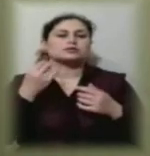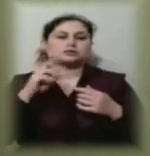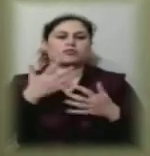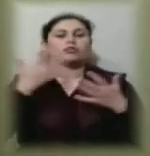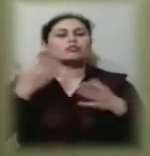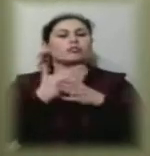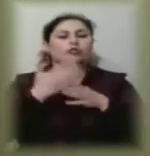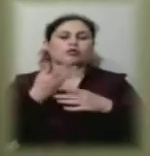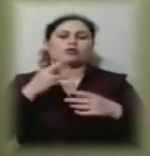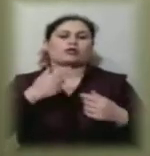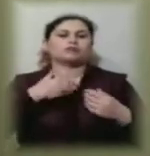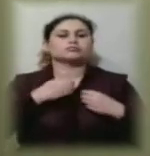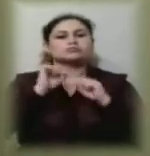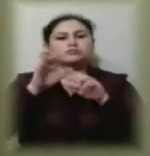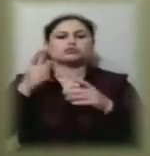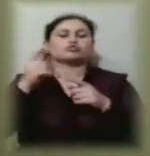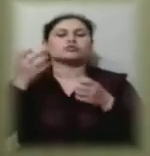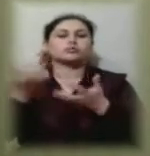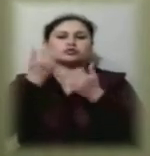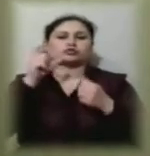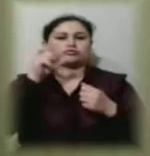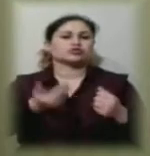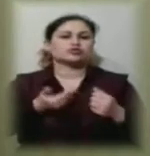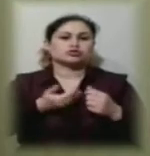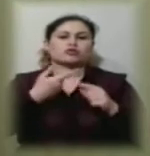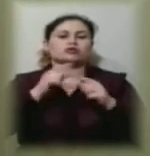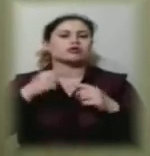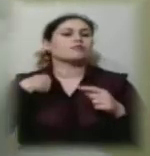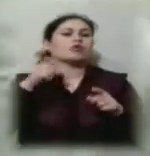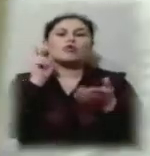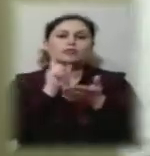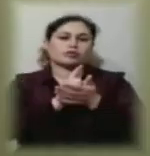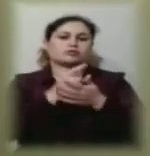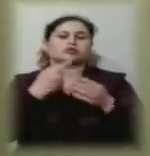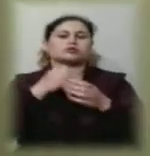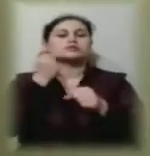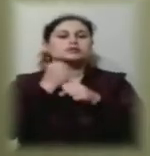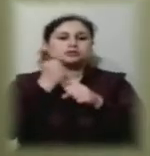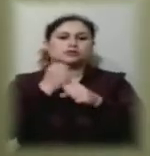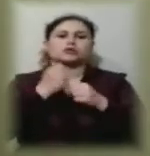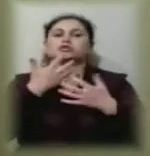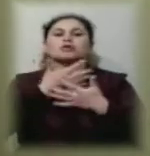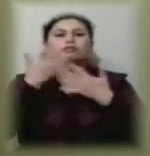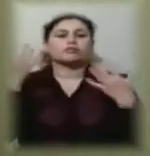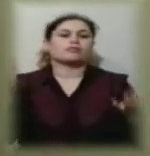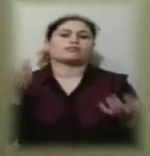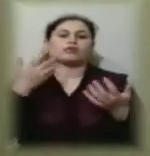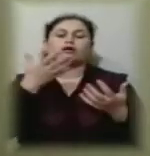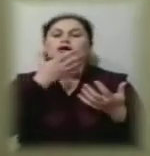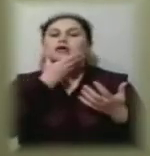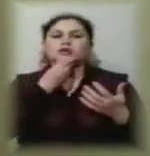порятунку людського життя. І ми всі зобов'язані створити найбільш комфортні